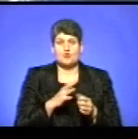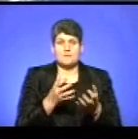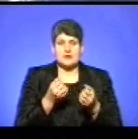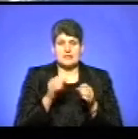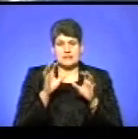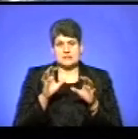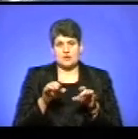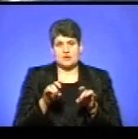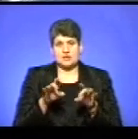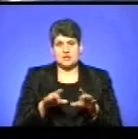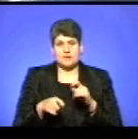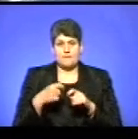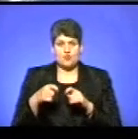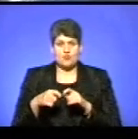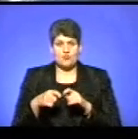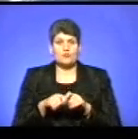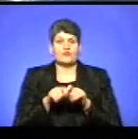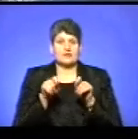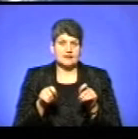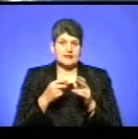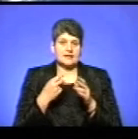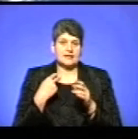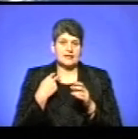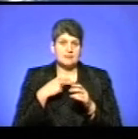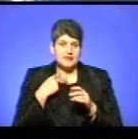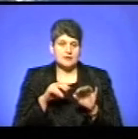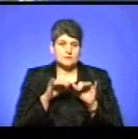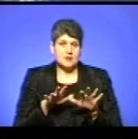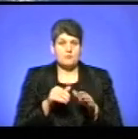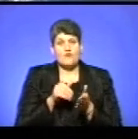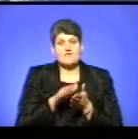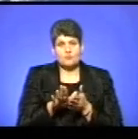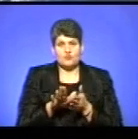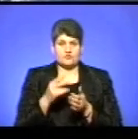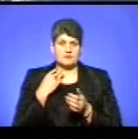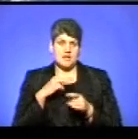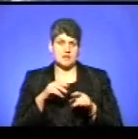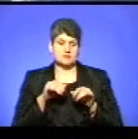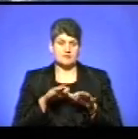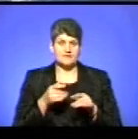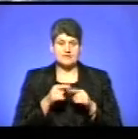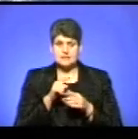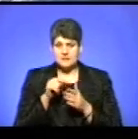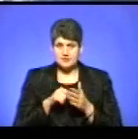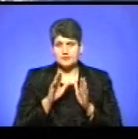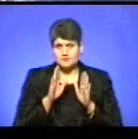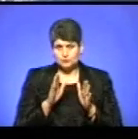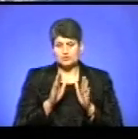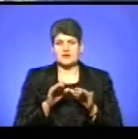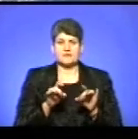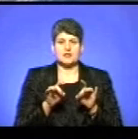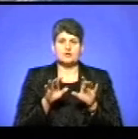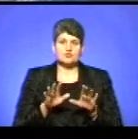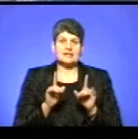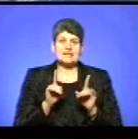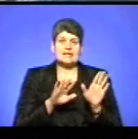законне рішення про порушення кримінального провадження або про відмову про порушення кримінального провадження. Це питання буде, звичайно, вирішуватись